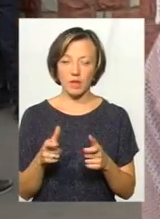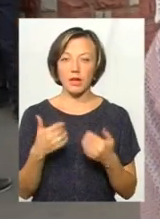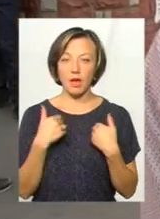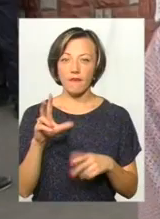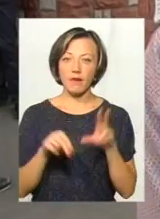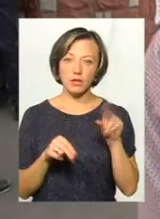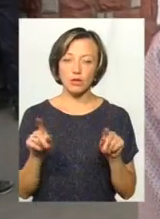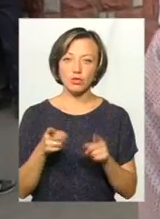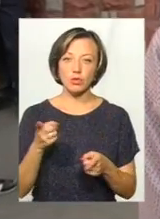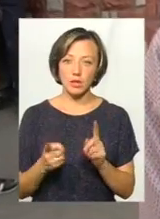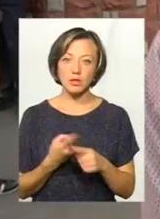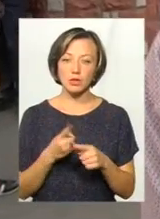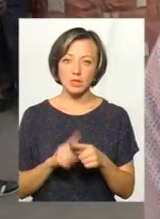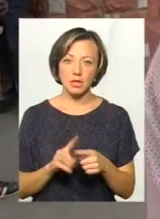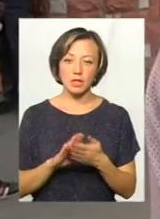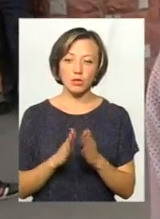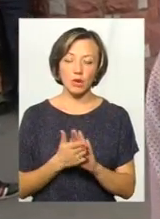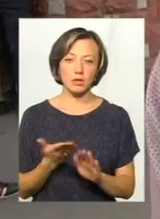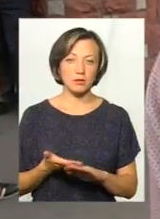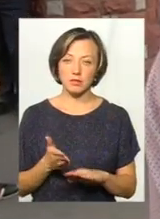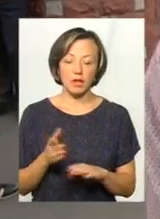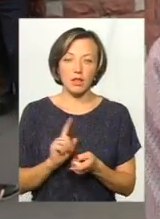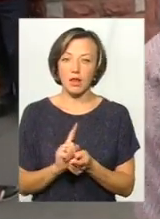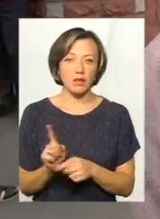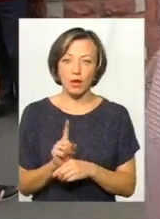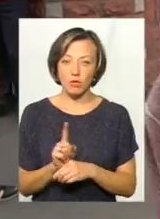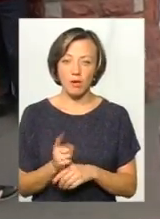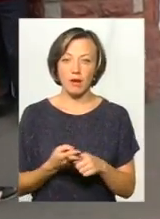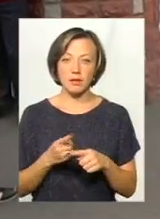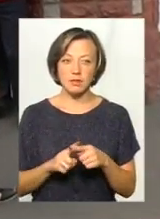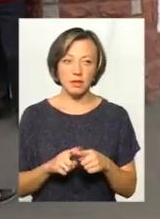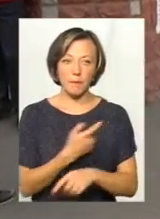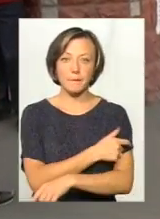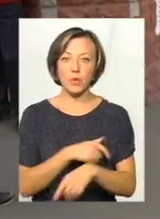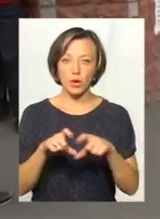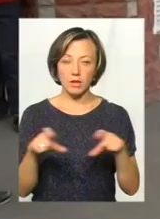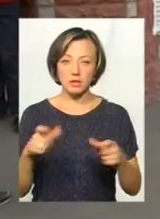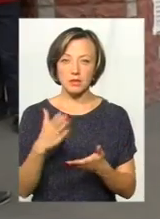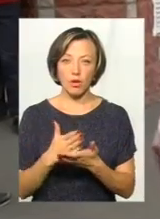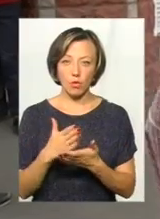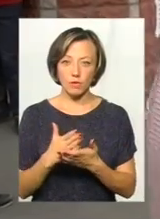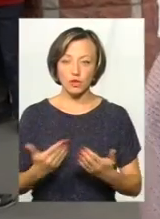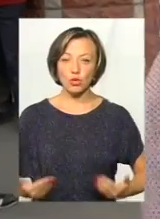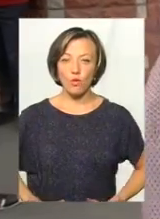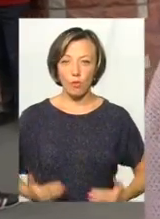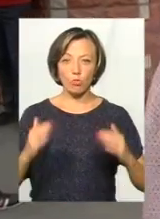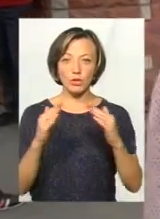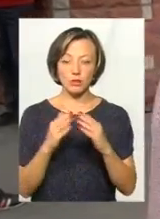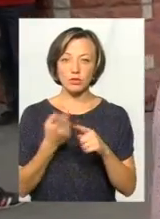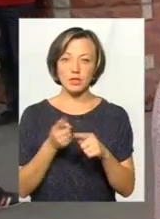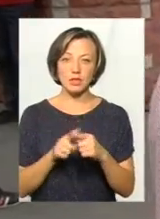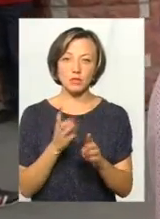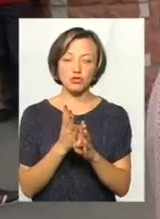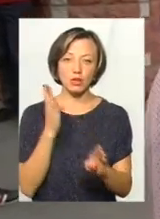Я вважаю, що дійсно це ситуація вкрай ненормальна, тому що, по-перше, поліклініка знаходиться в житловому будинку, і ця